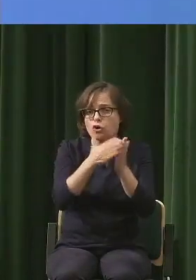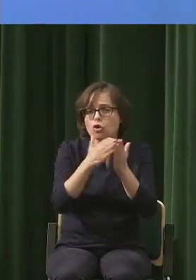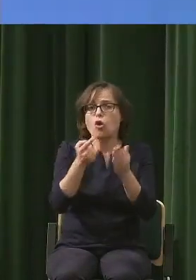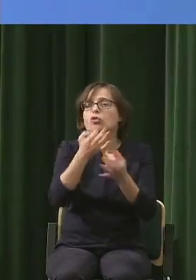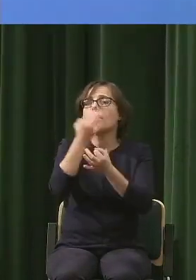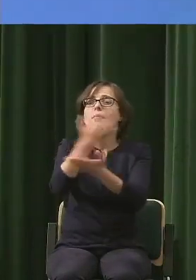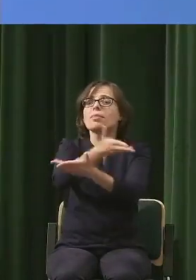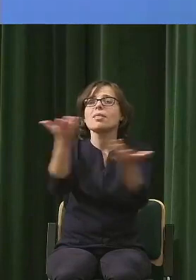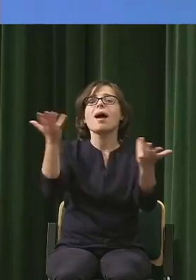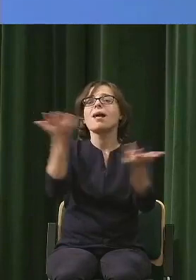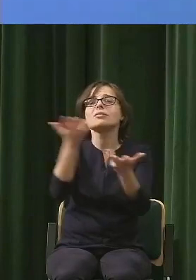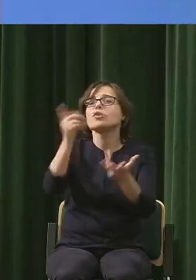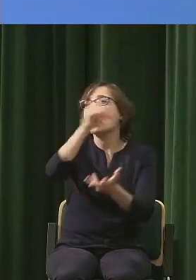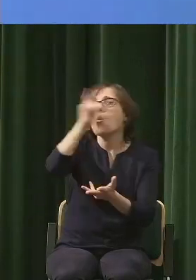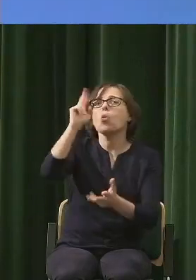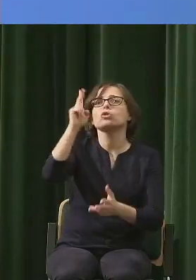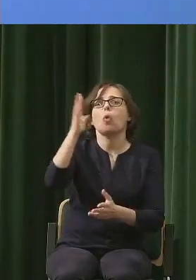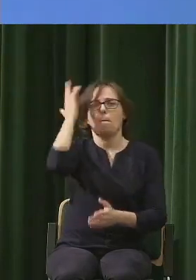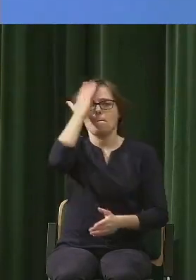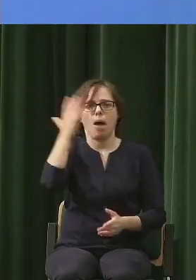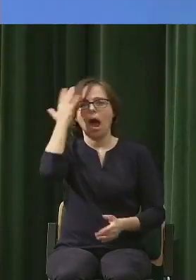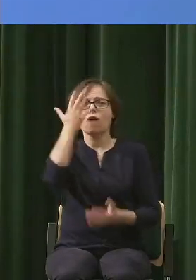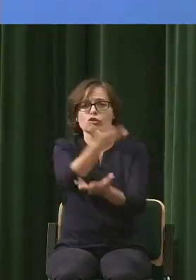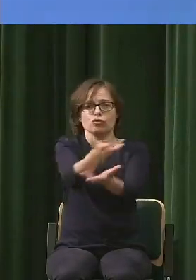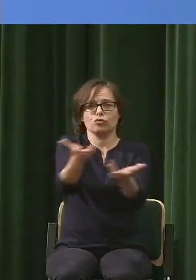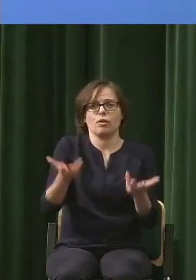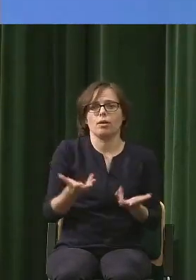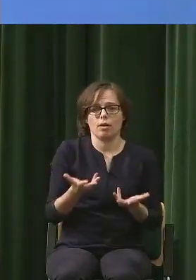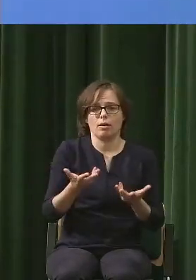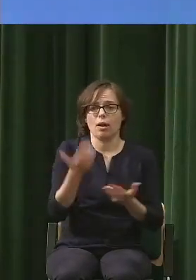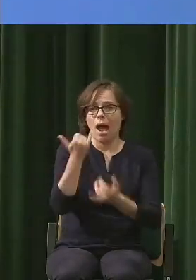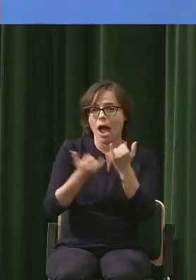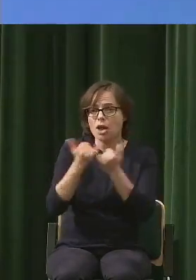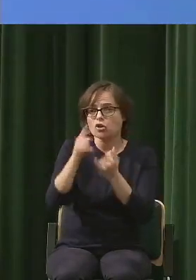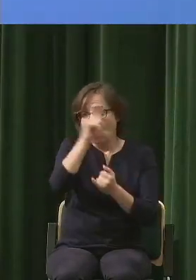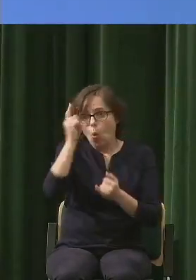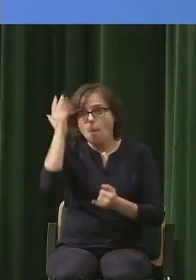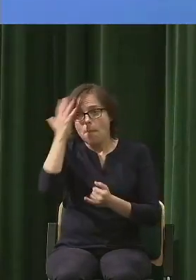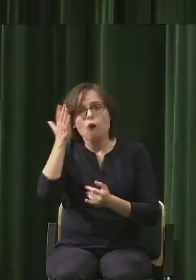Dlaczego ludzie nie marzą? Albo jeśli marzą, dlaczego my się o posiadaniu?